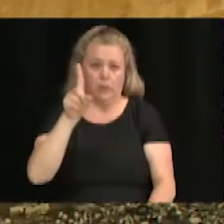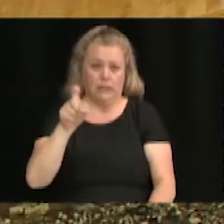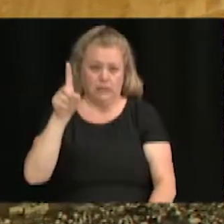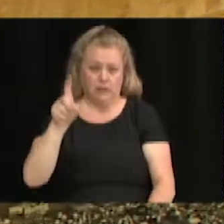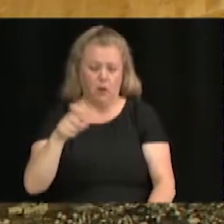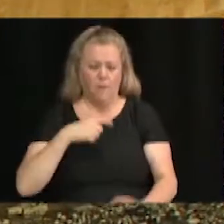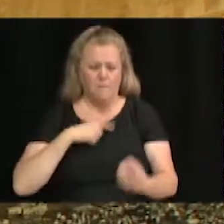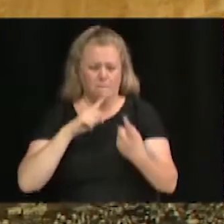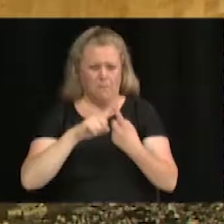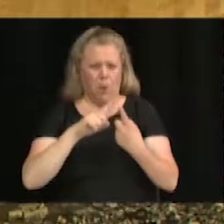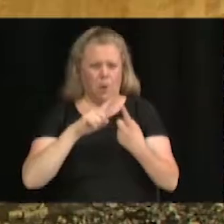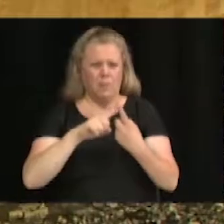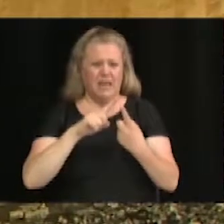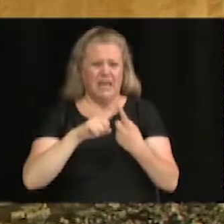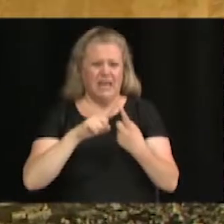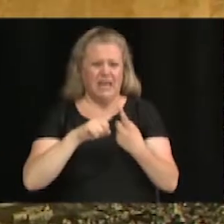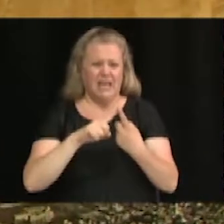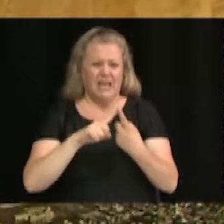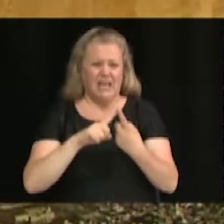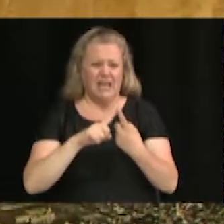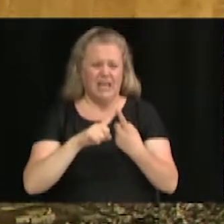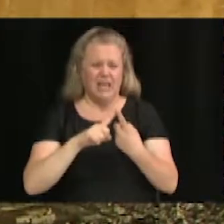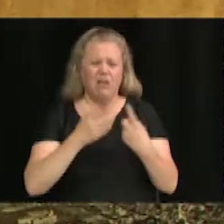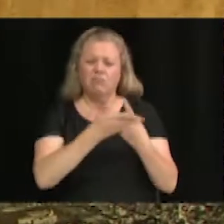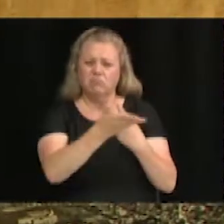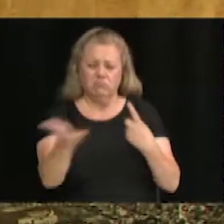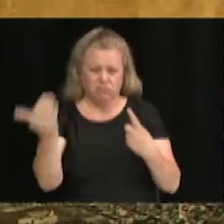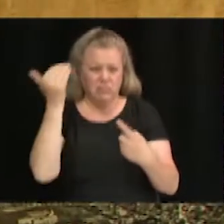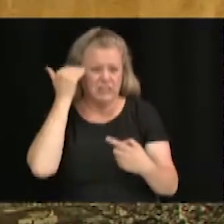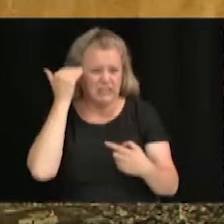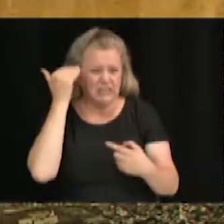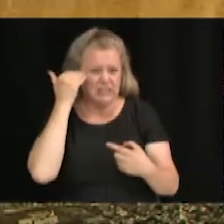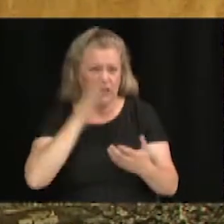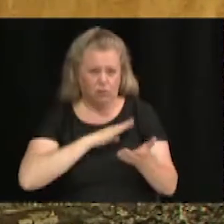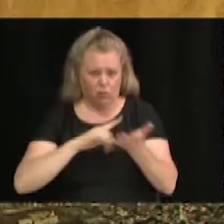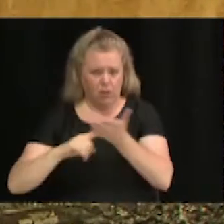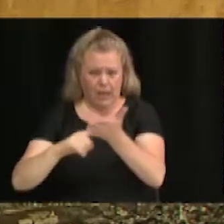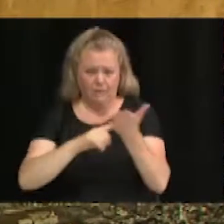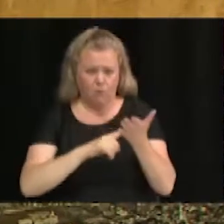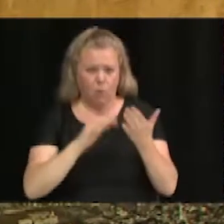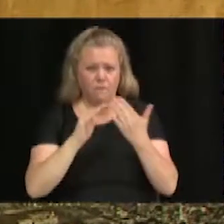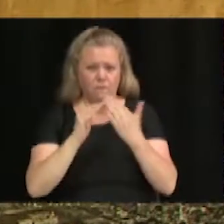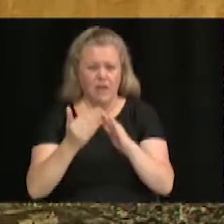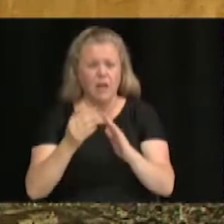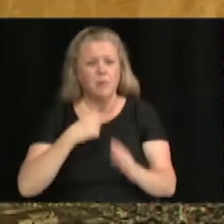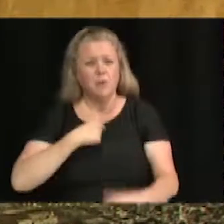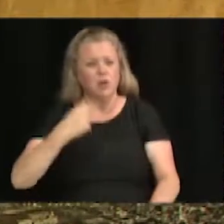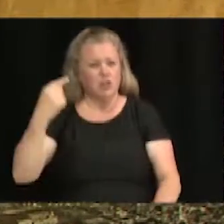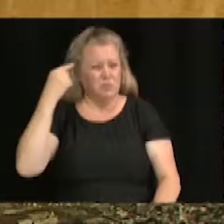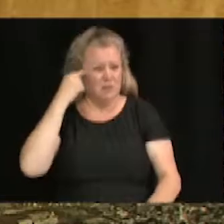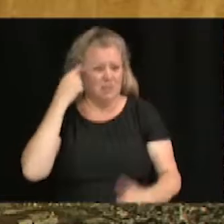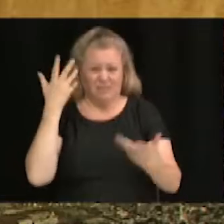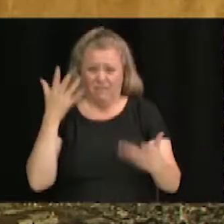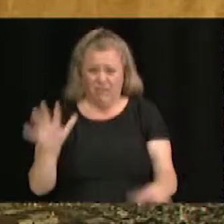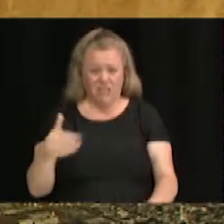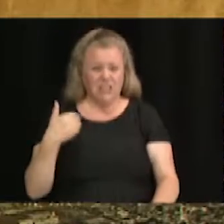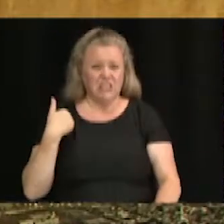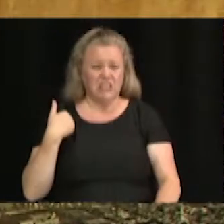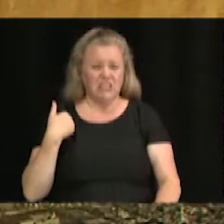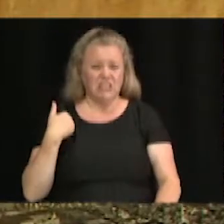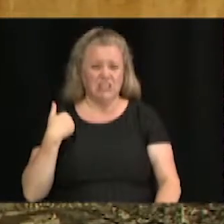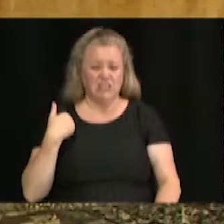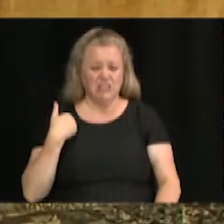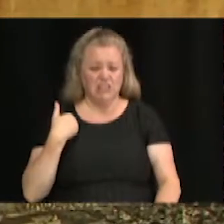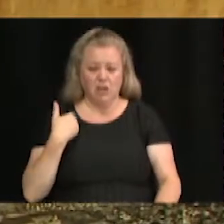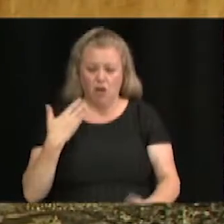D'abord, ici, vous savez tous qu'il y a des travaux en ville. Moi, je pensais que ça serait fini. On arrive